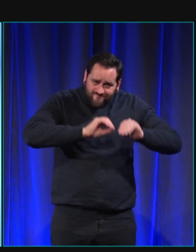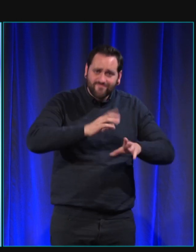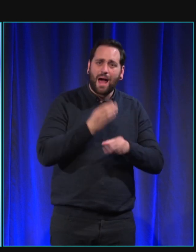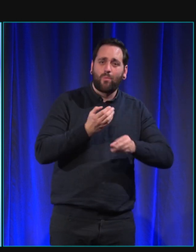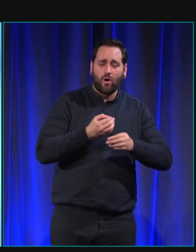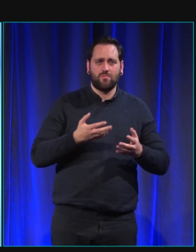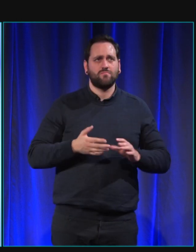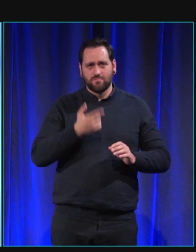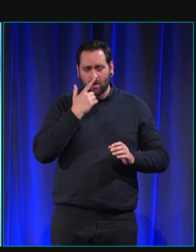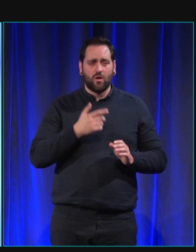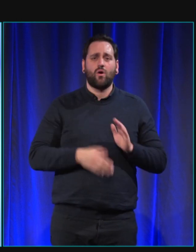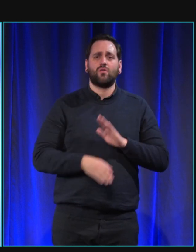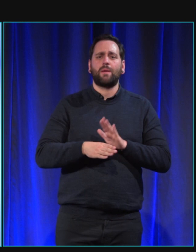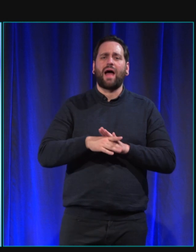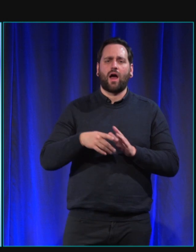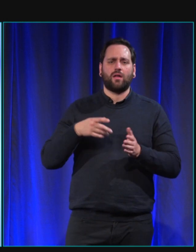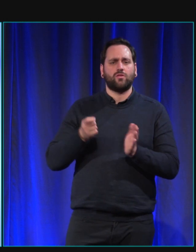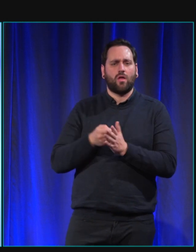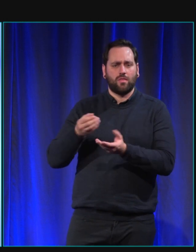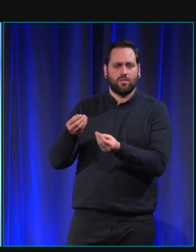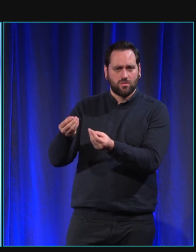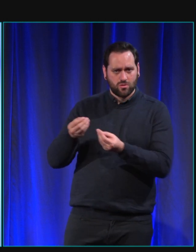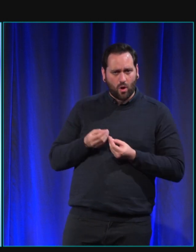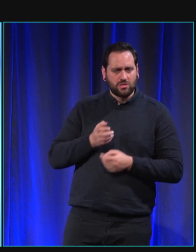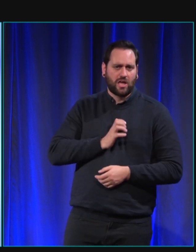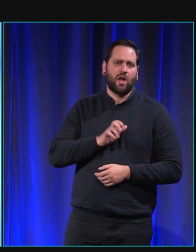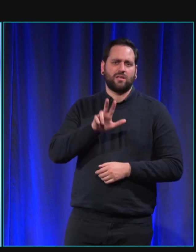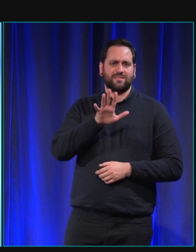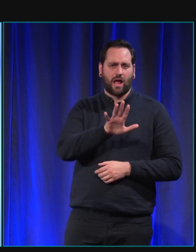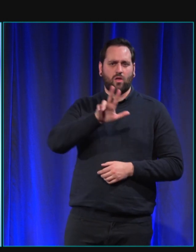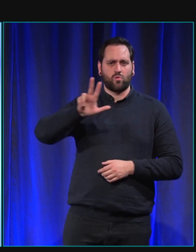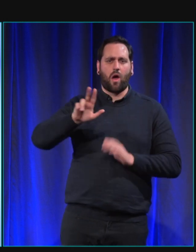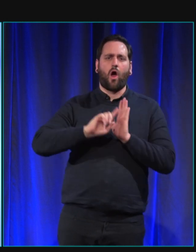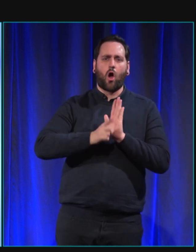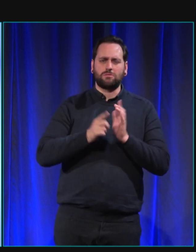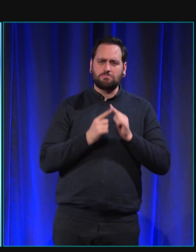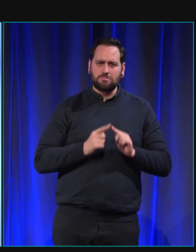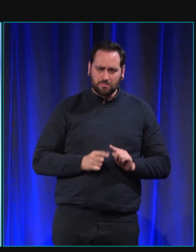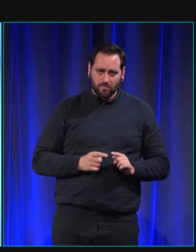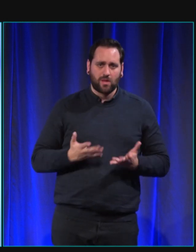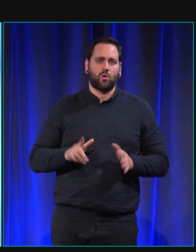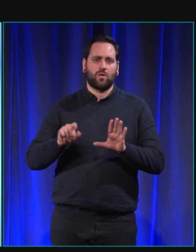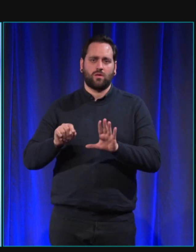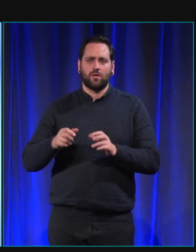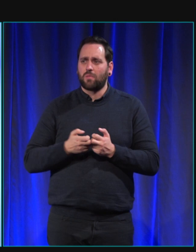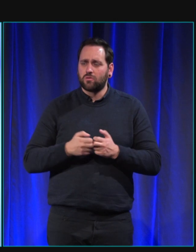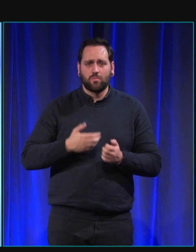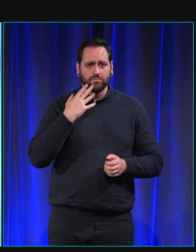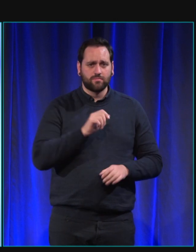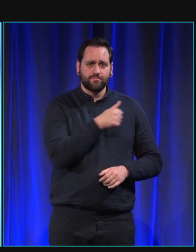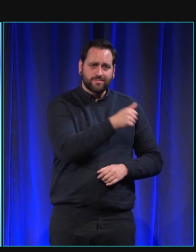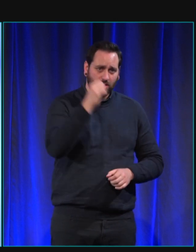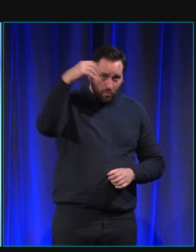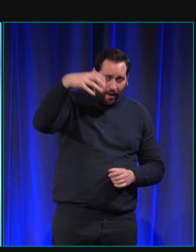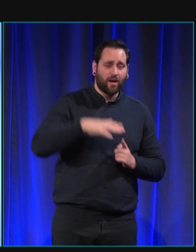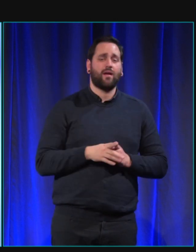donc elle a 53 ordres au moment de la remise et elle allume la lumière elle appelle l'ascenseur elle aboie sur